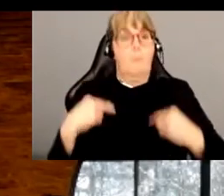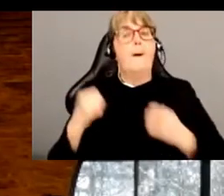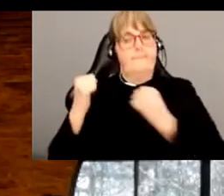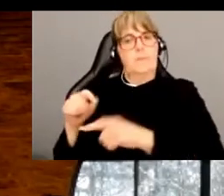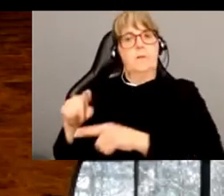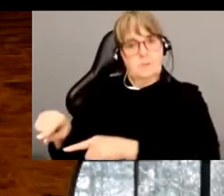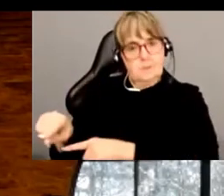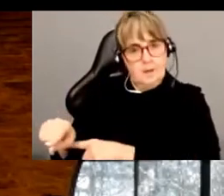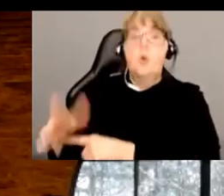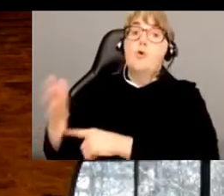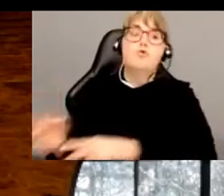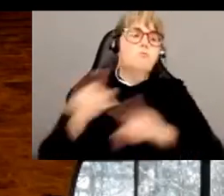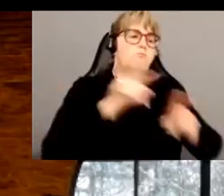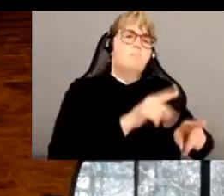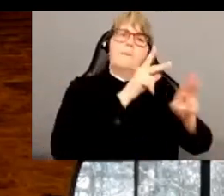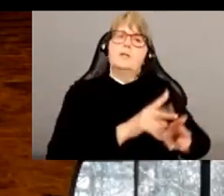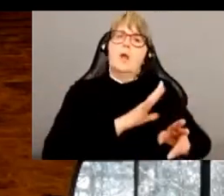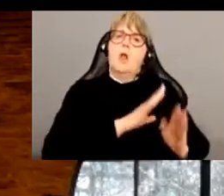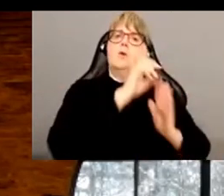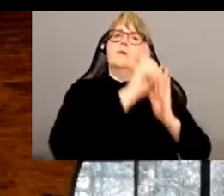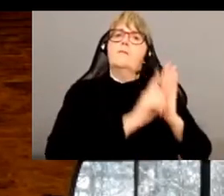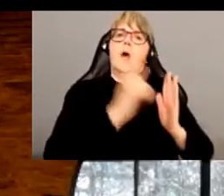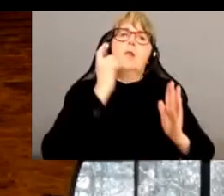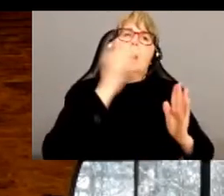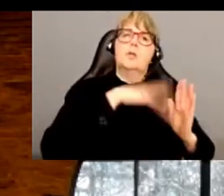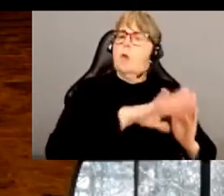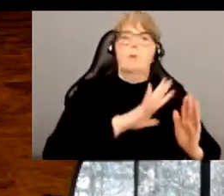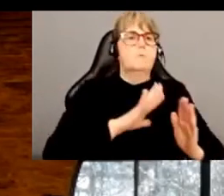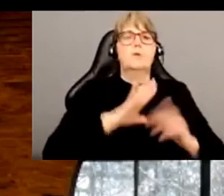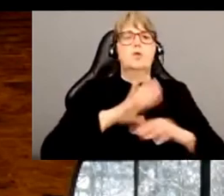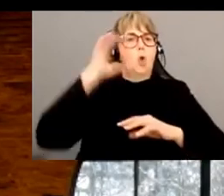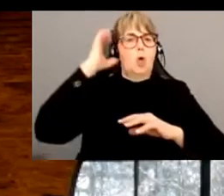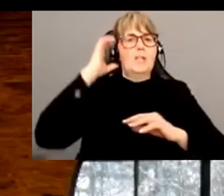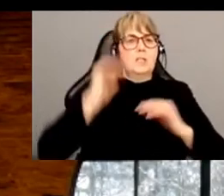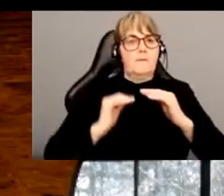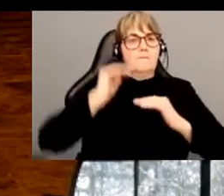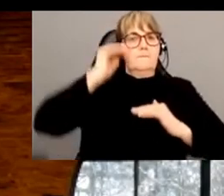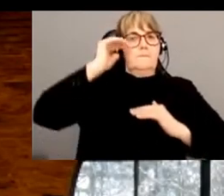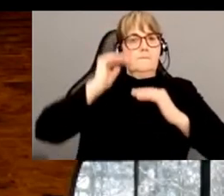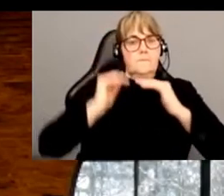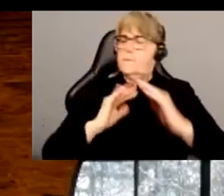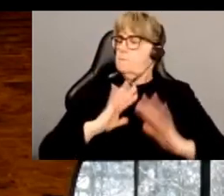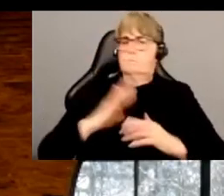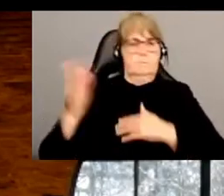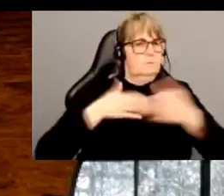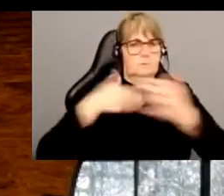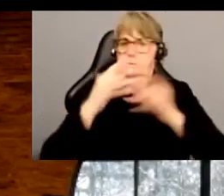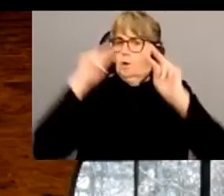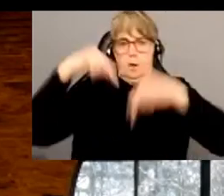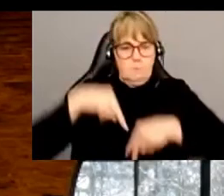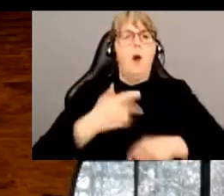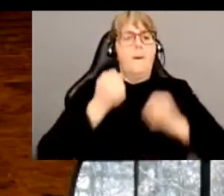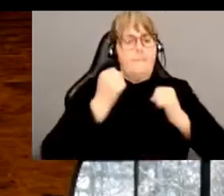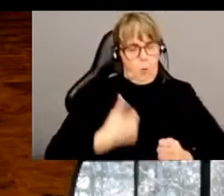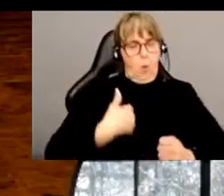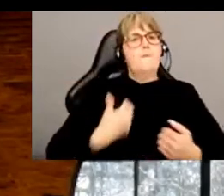aussi aux personnes qui ont des déficiences intellectuelles. Donc, peu importe notre niveau de sophistication cognitive, le droit de mener sa vie, de décider des choses